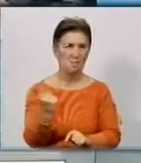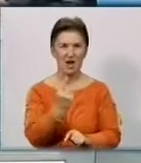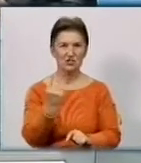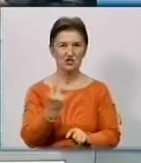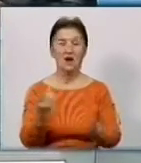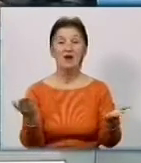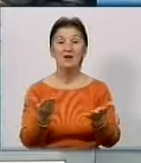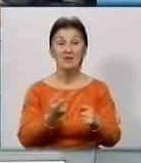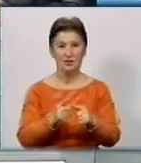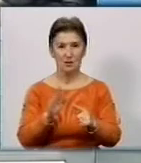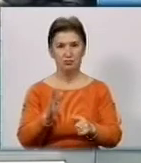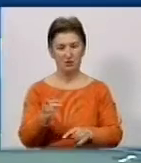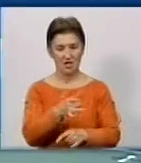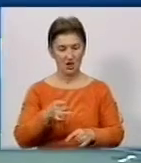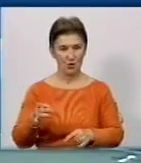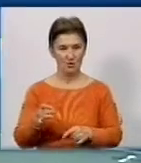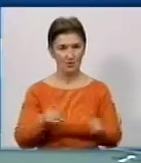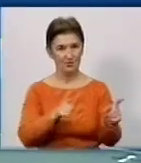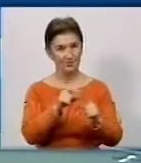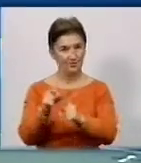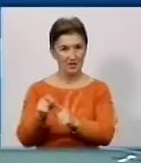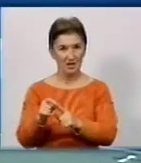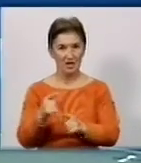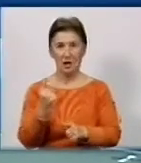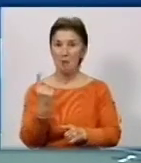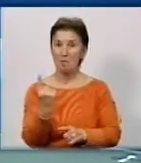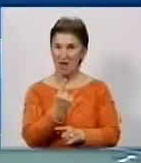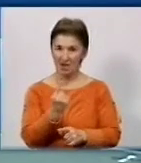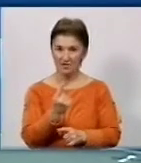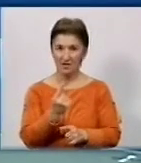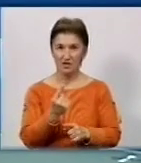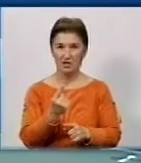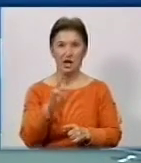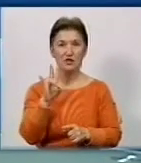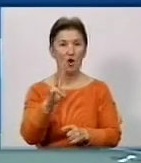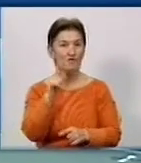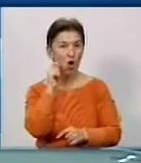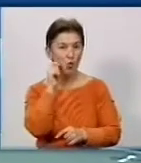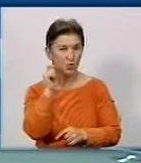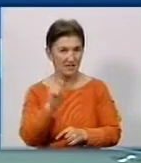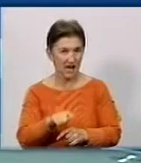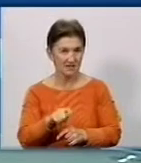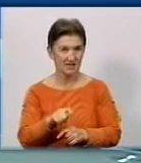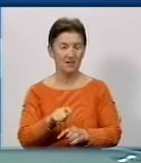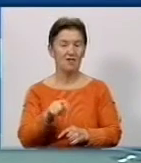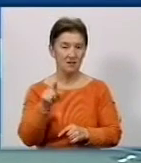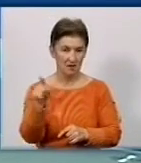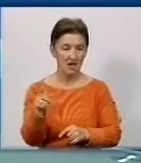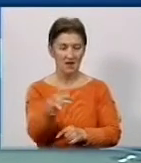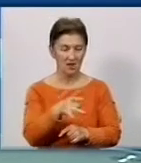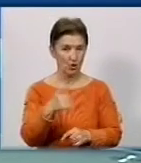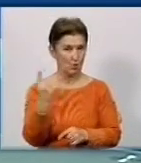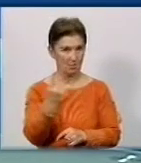Які це будуть райони? Я хочу сказати, що, во-первых, вже перший відкрит, це состоялось на українському районі в рамках захисту програми «Центральний